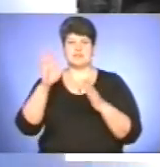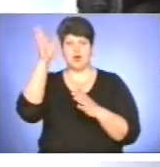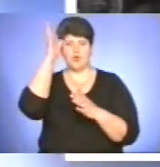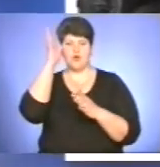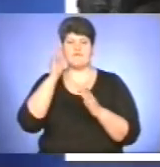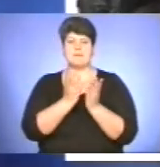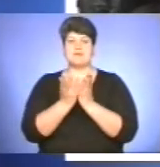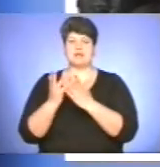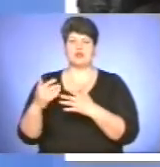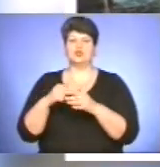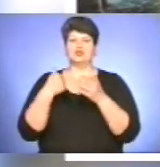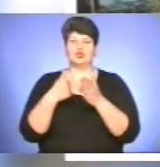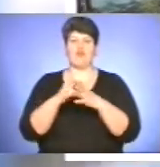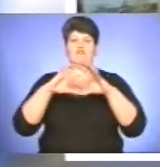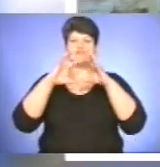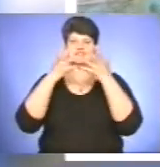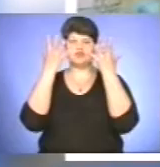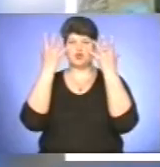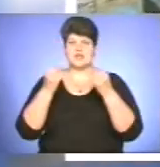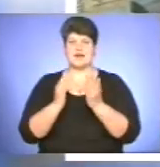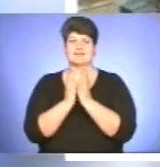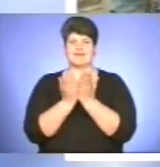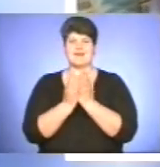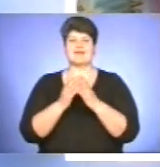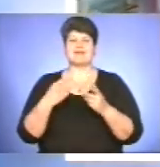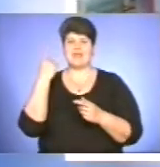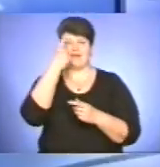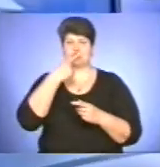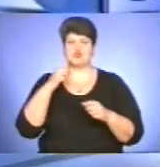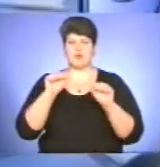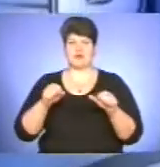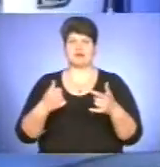Всесвітнього дня книги і авторського права, яке відзначають сьогодні.